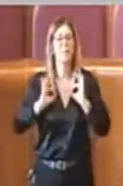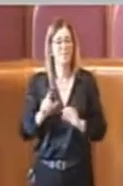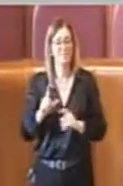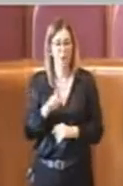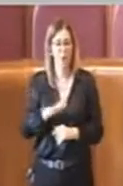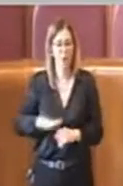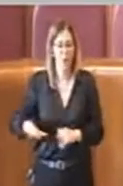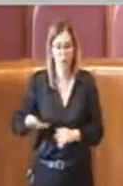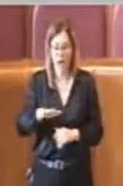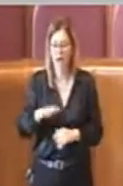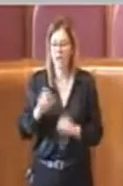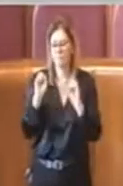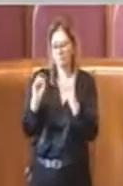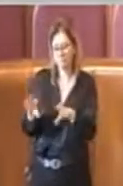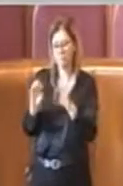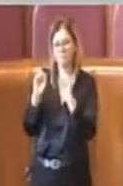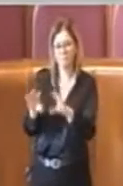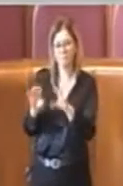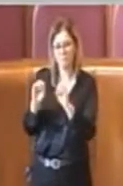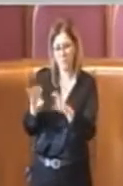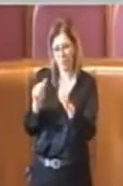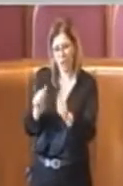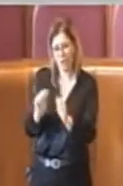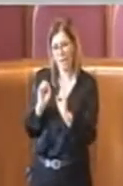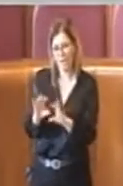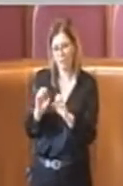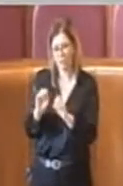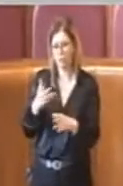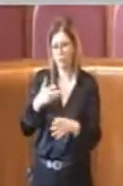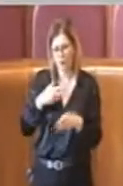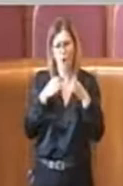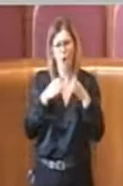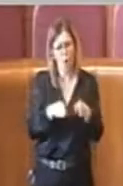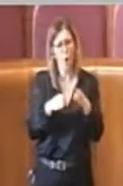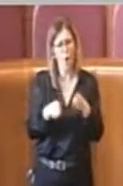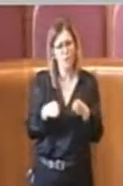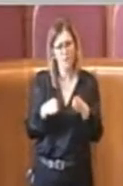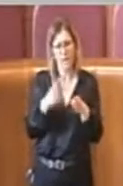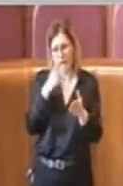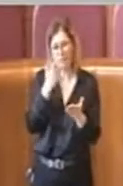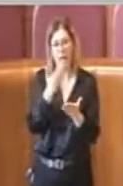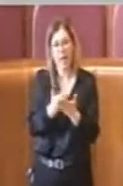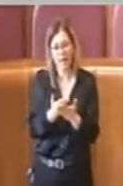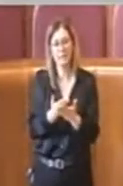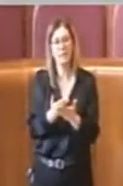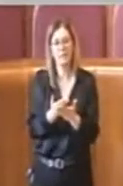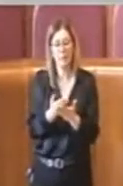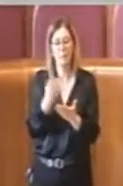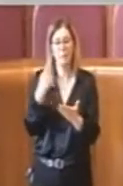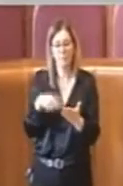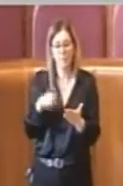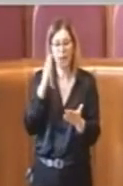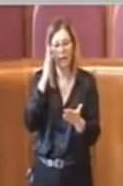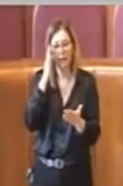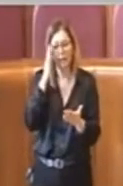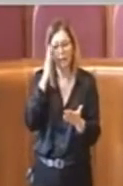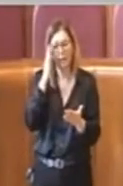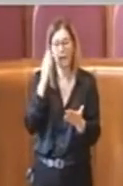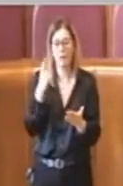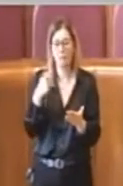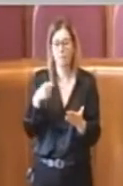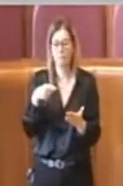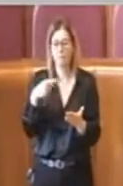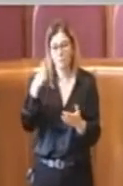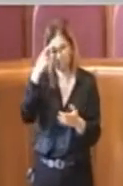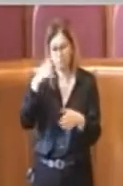vengano formati. Ci sono dei corsi che vengono fatti per poter esercitare i propri compiti con